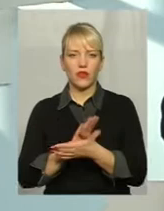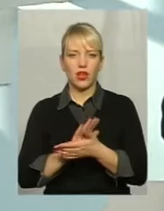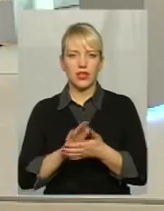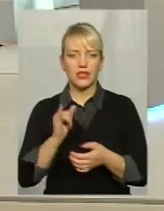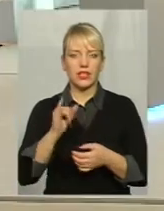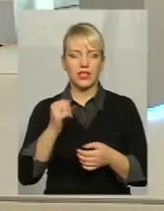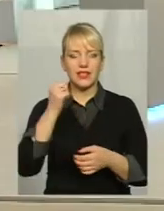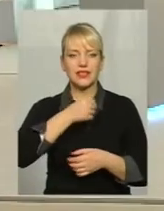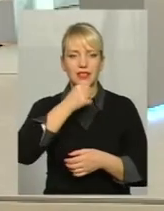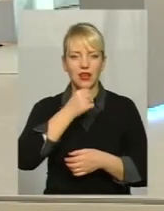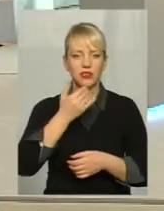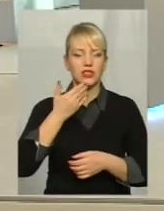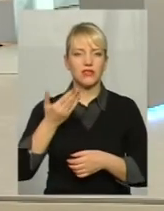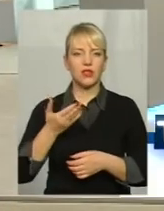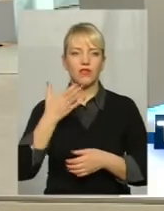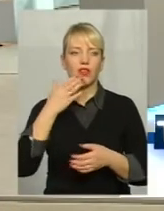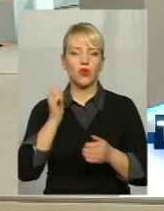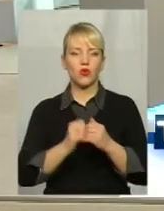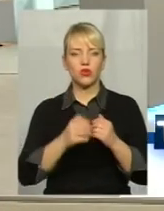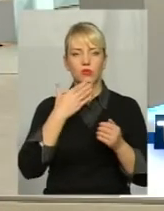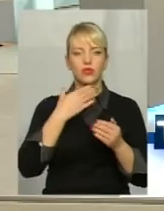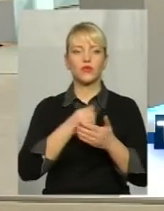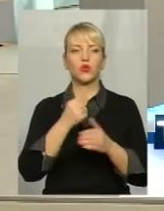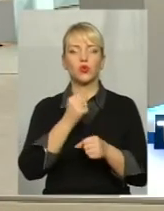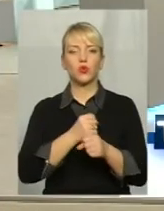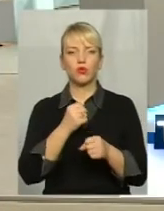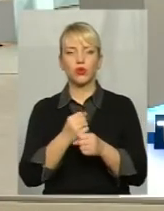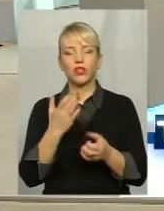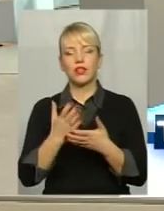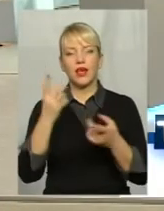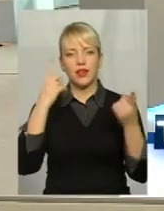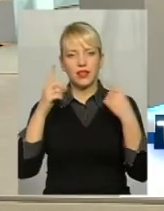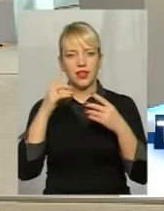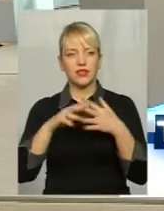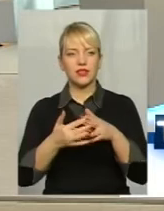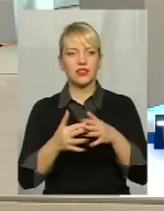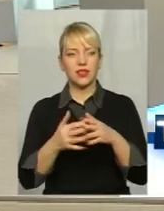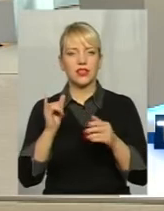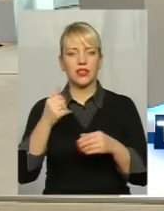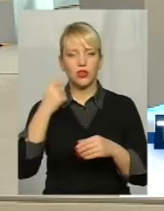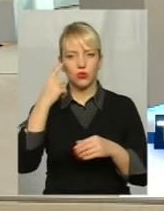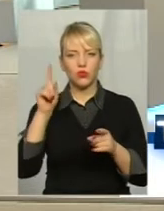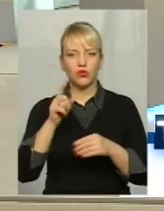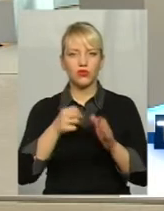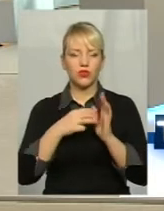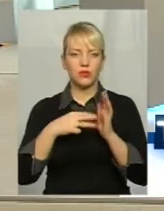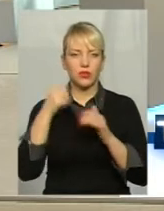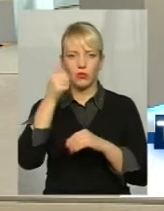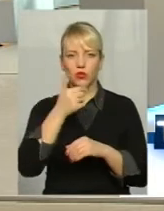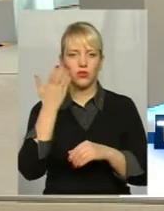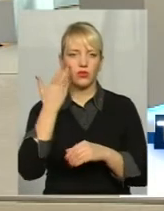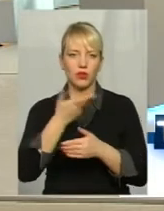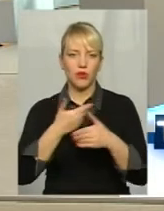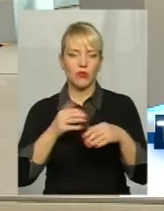старостів, звітували кожен про свою роботу Є ідеї з сіл І я думаю, що у 2018 році, коли проведемо вибори,